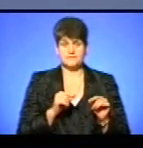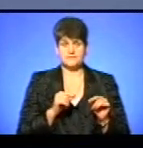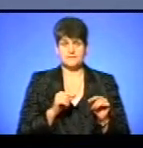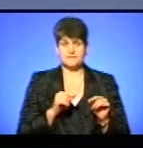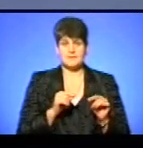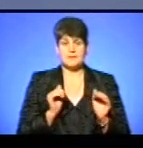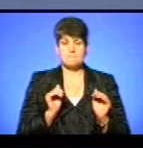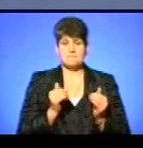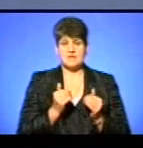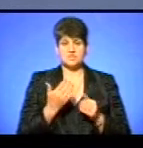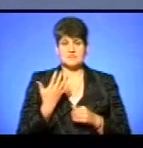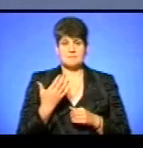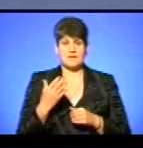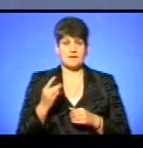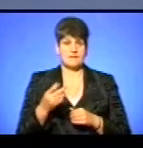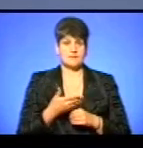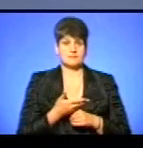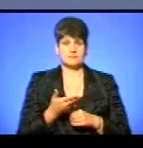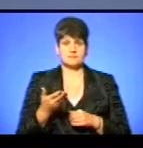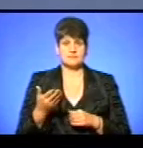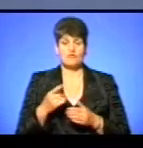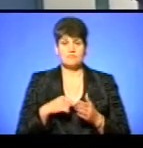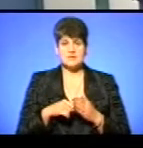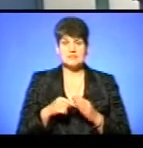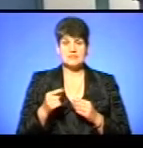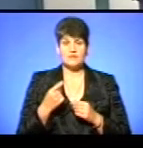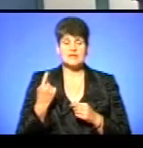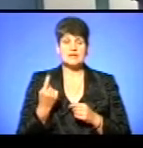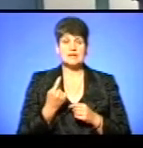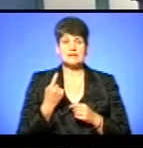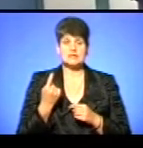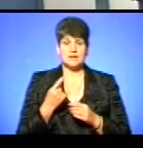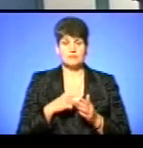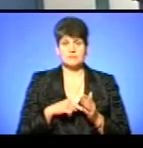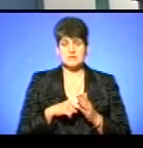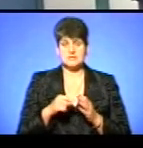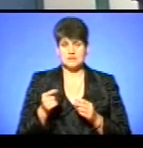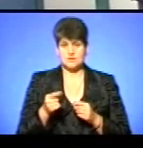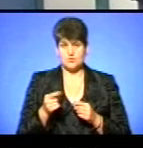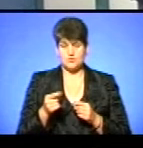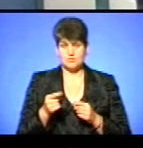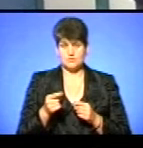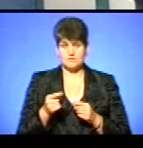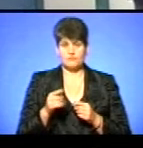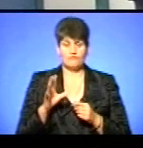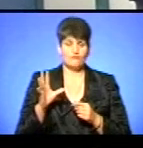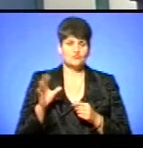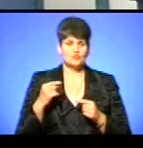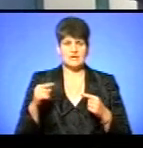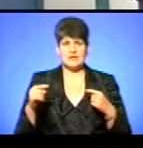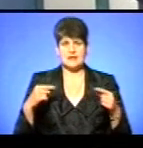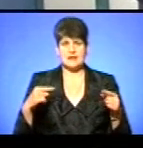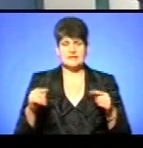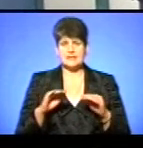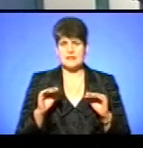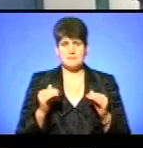менший за 5 гривень? В місті Тернополі, єдиному, в місті Тернополі. Всюди, решту, не